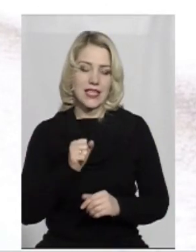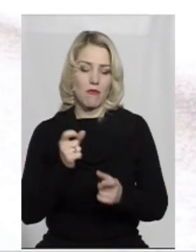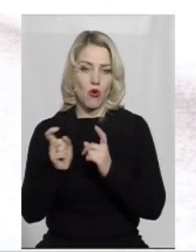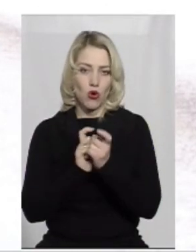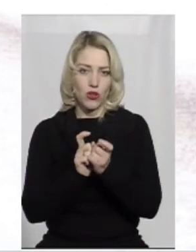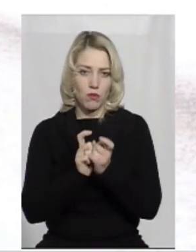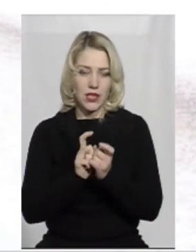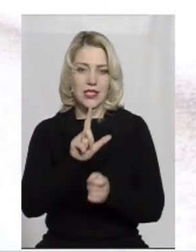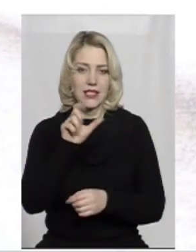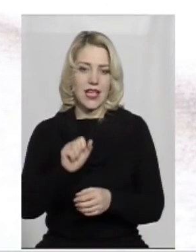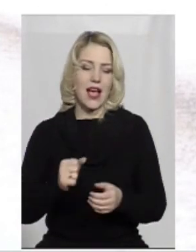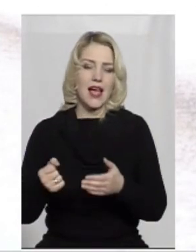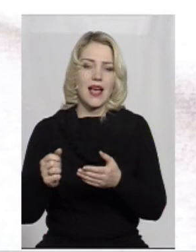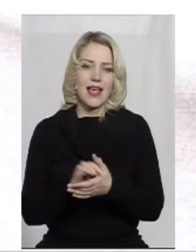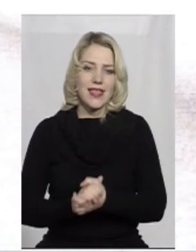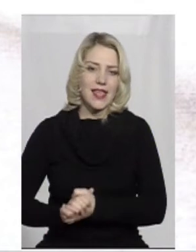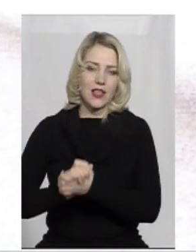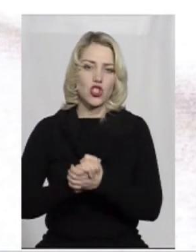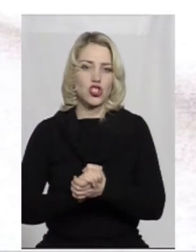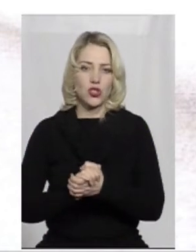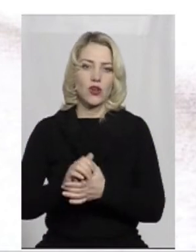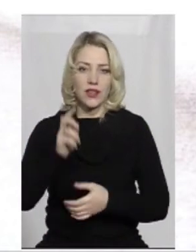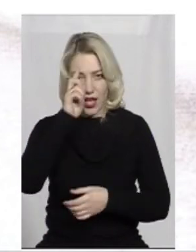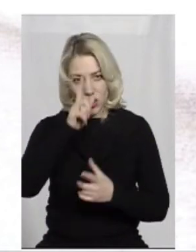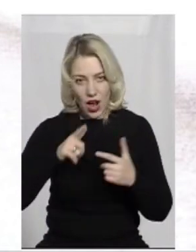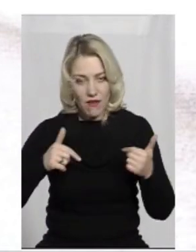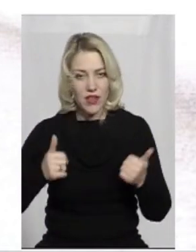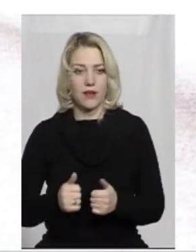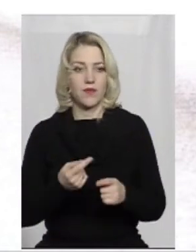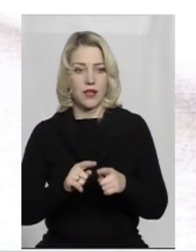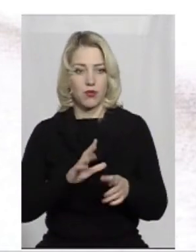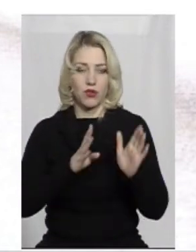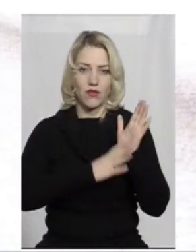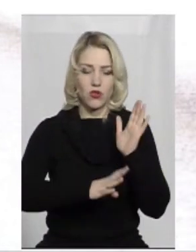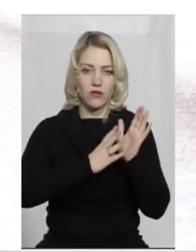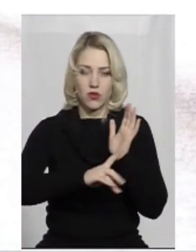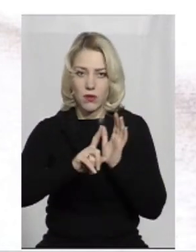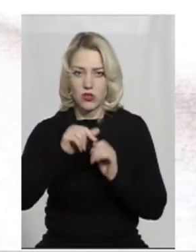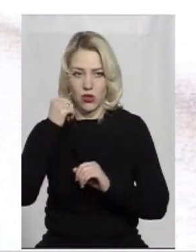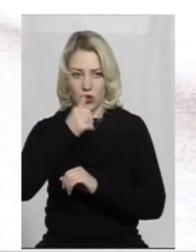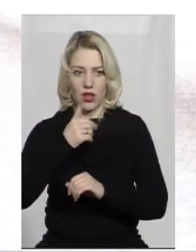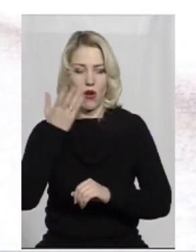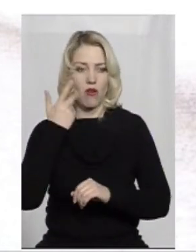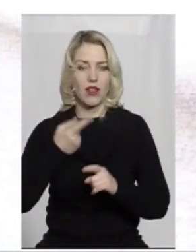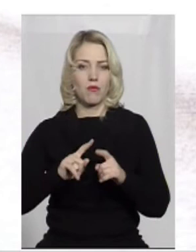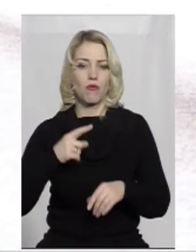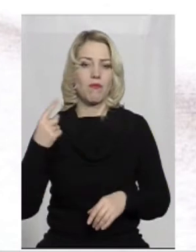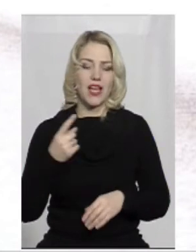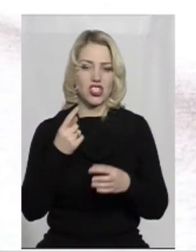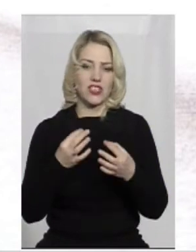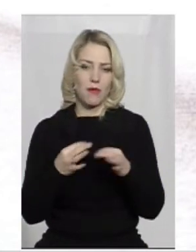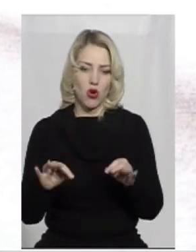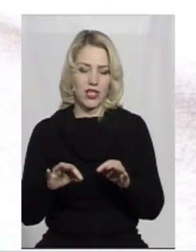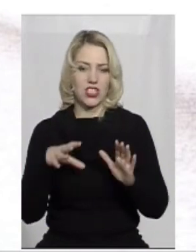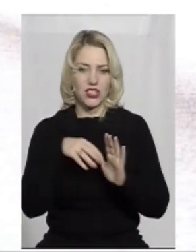соборність держави. Це було і в 90-му, в 91-му, коли перший демократичний склад